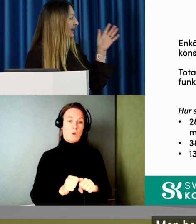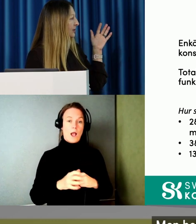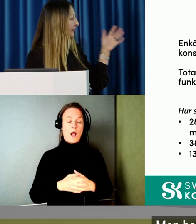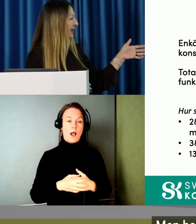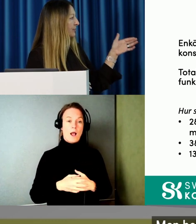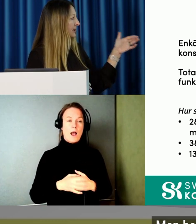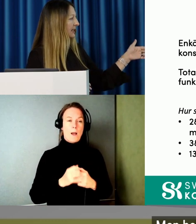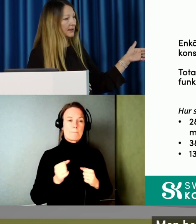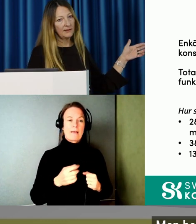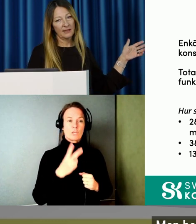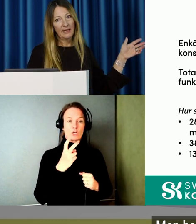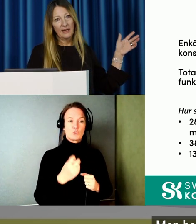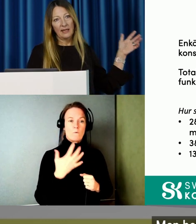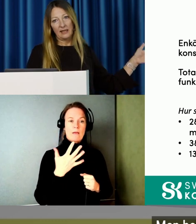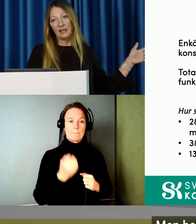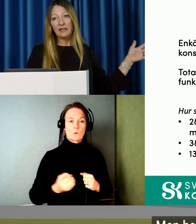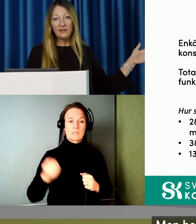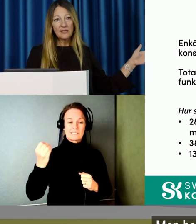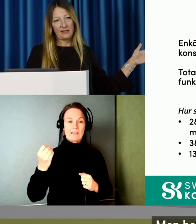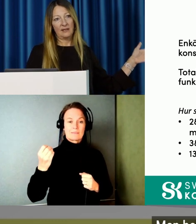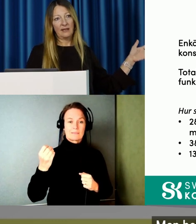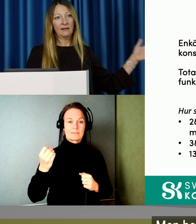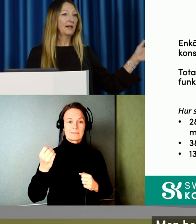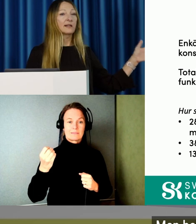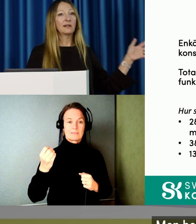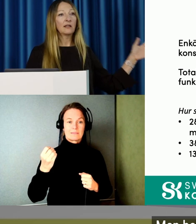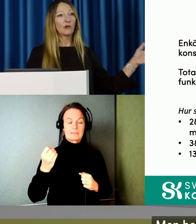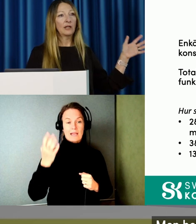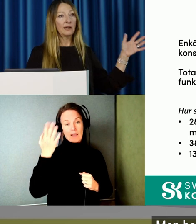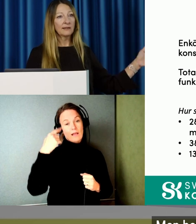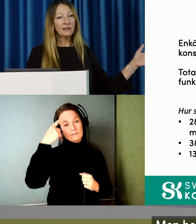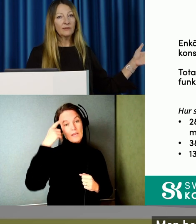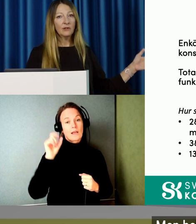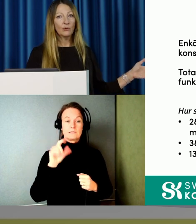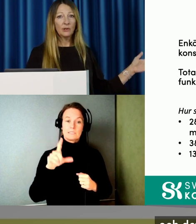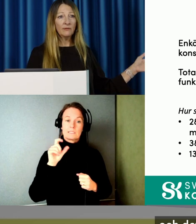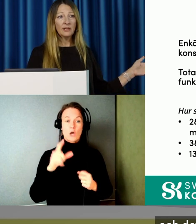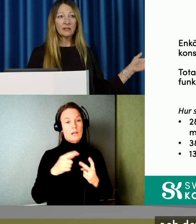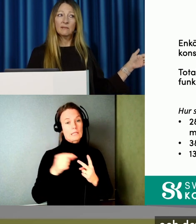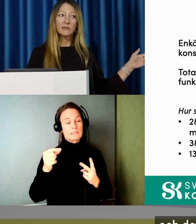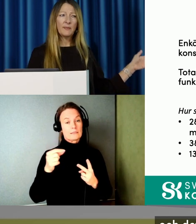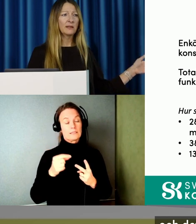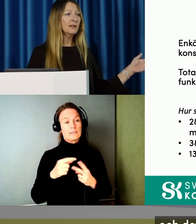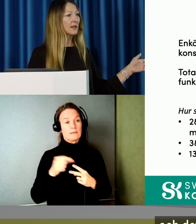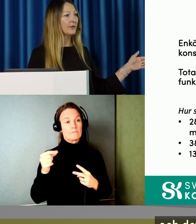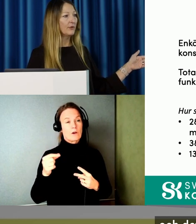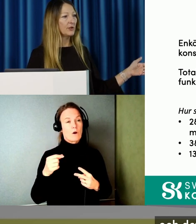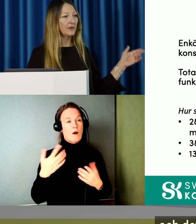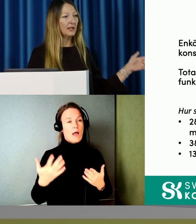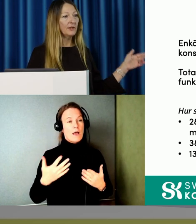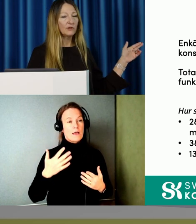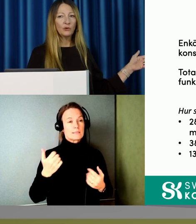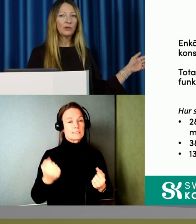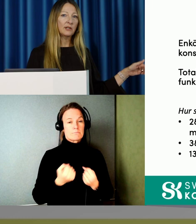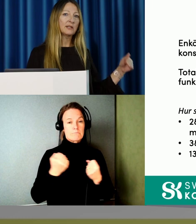Men hela 25 procent är det vi ser kan tänka sig digital alternativ. Och det var en ganska spännande siffra för